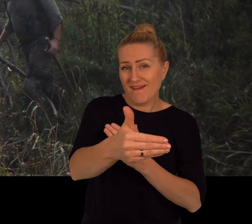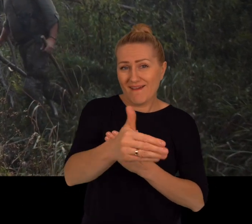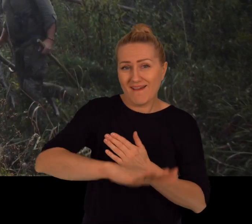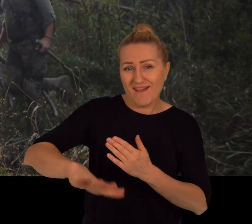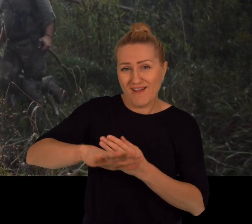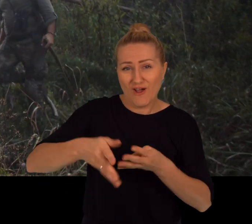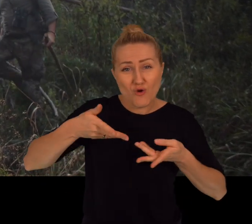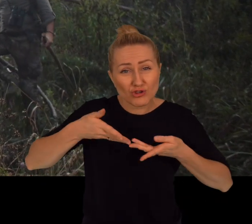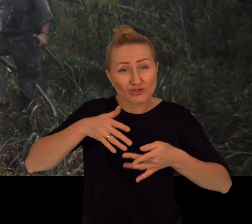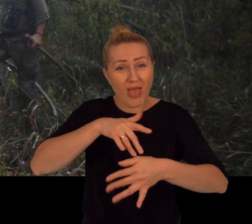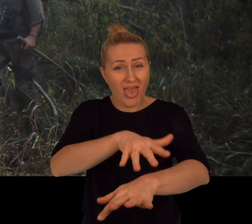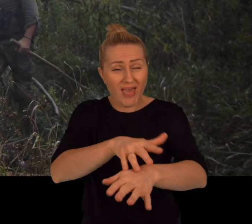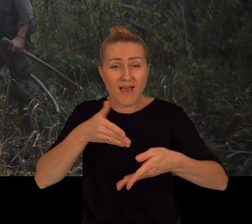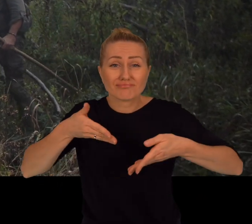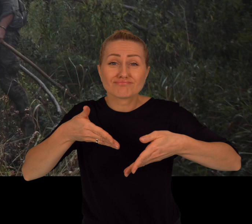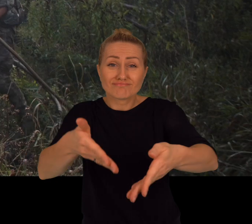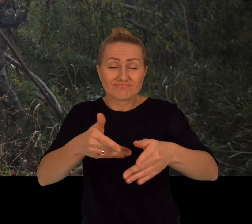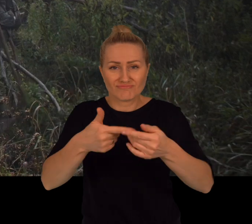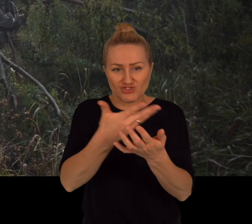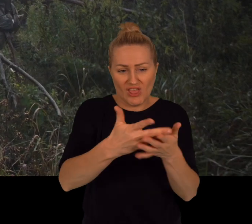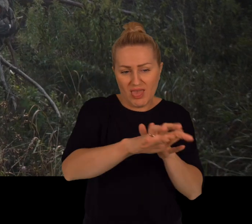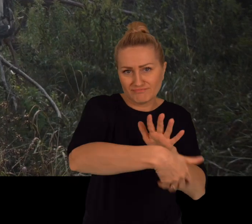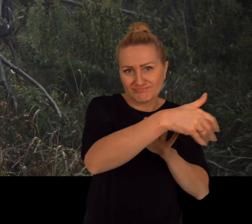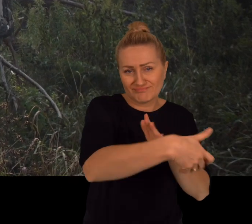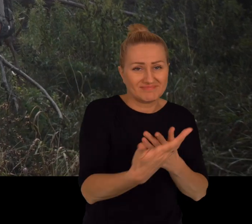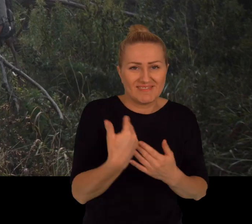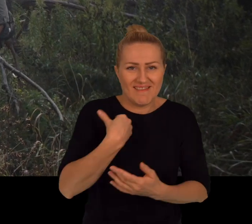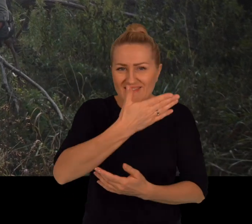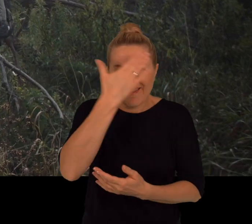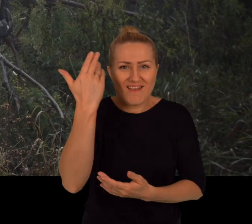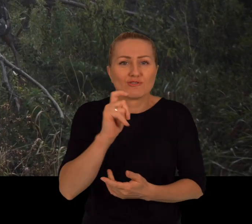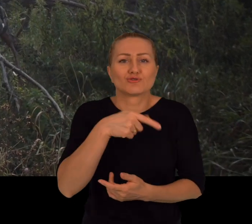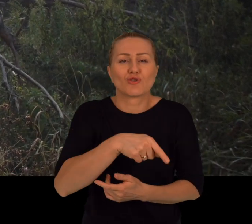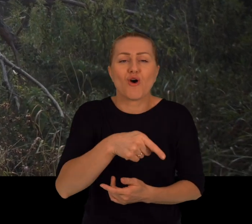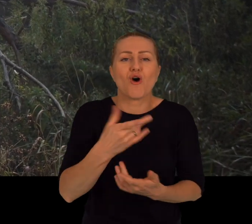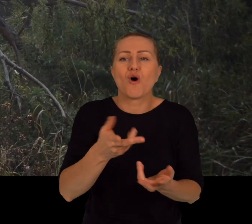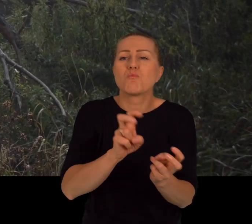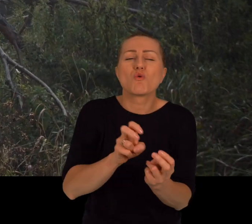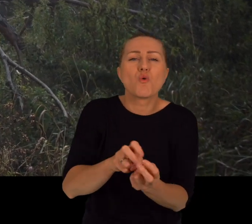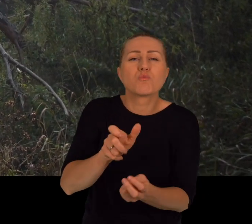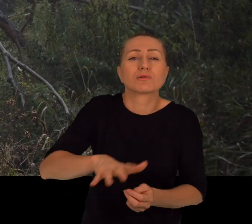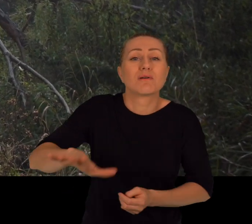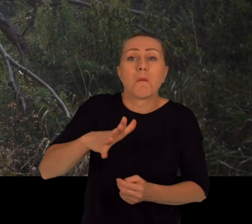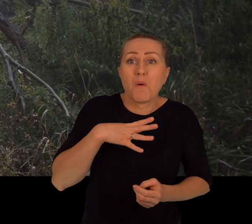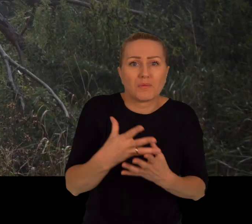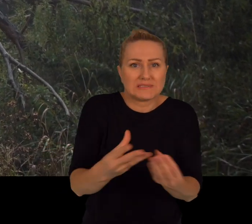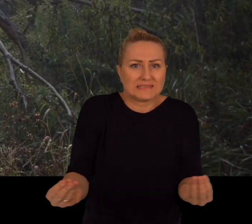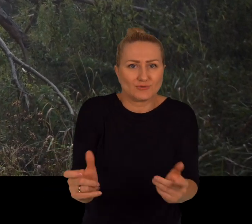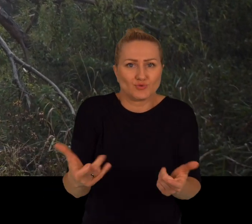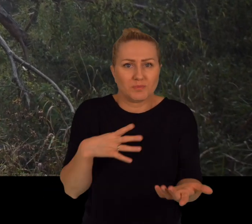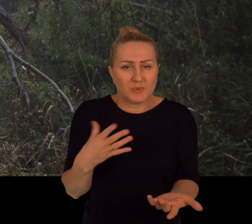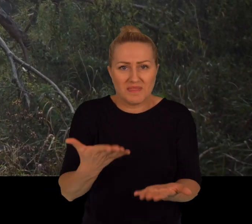czarna, zaorana ziemia. Nie wiem dokładnie, nikt nie wie, co się stało z tymi bobrami, które tutaj były,